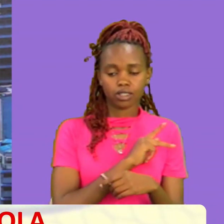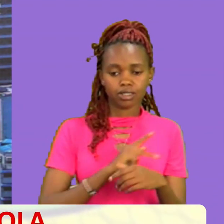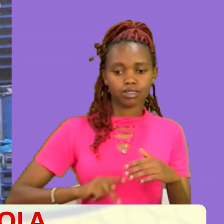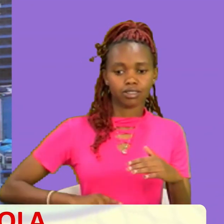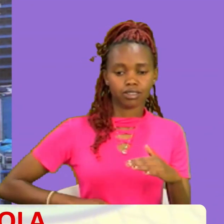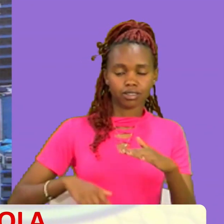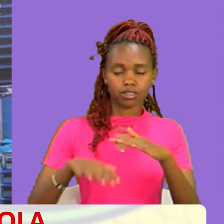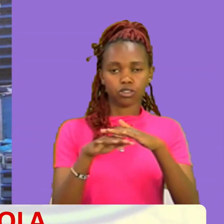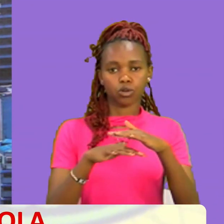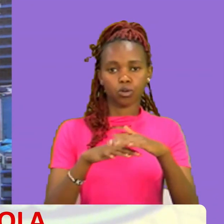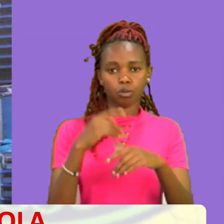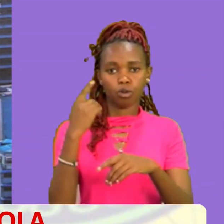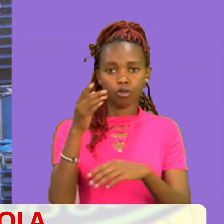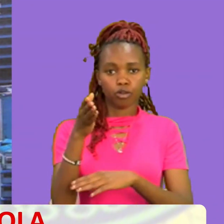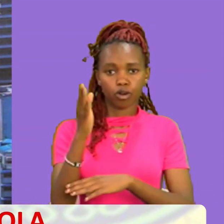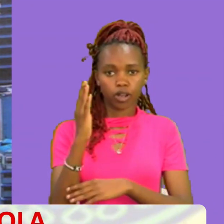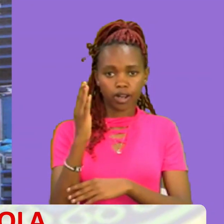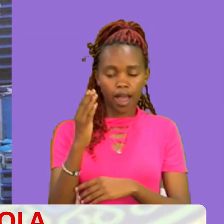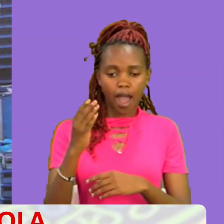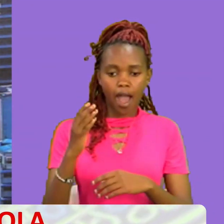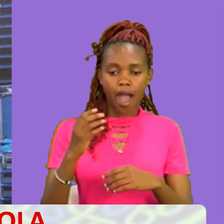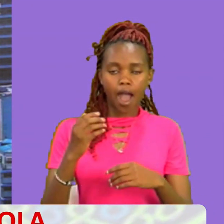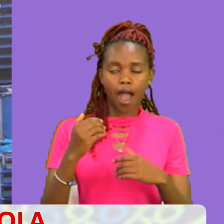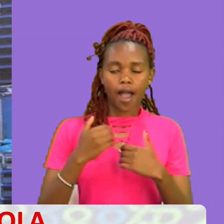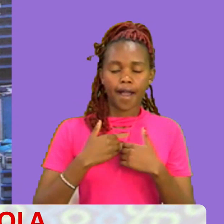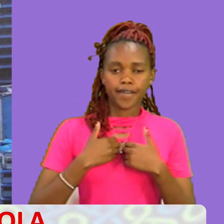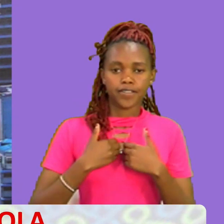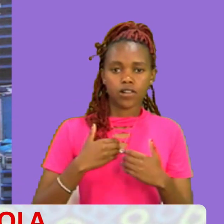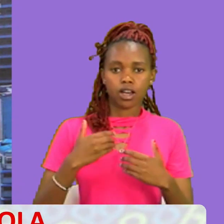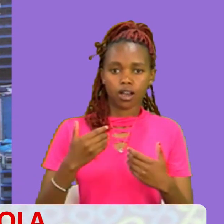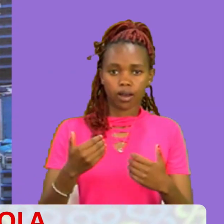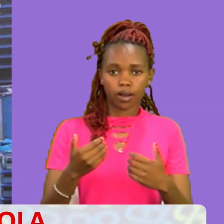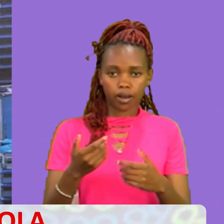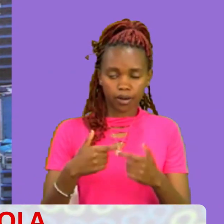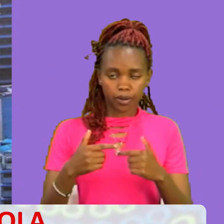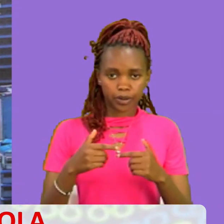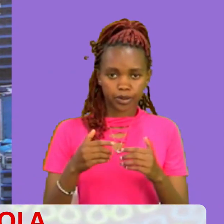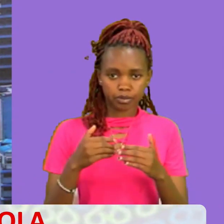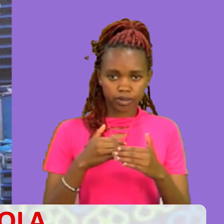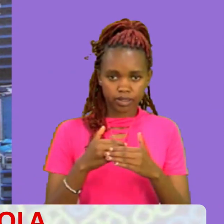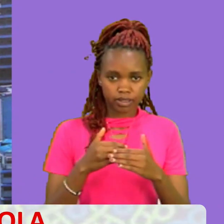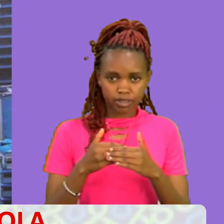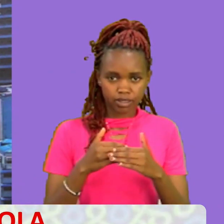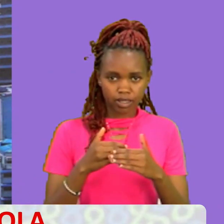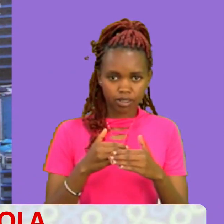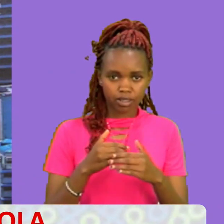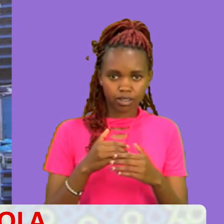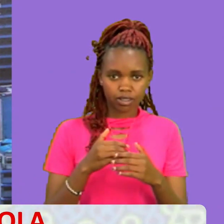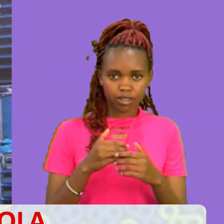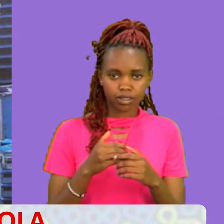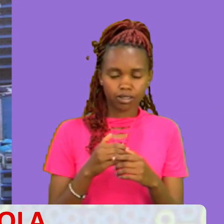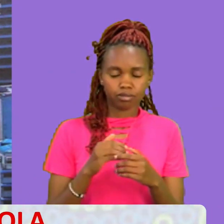come near Repent And believe The good news Wakati na muda